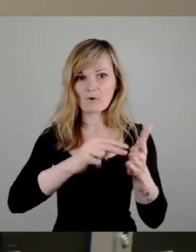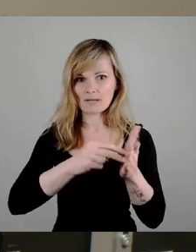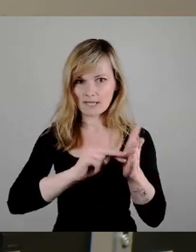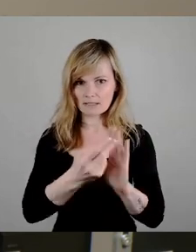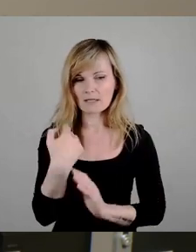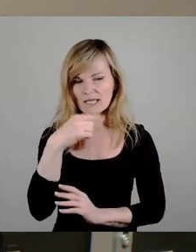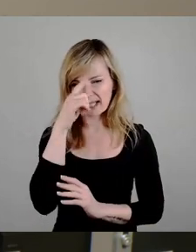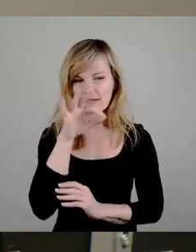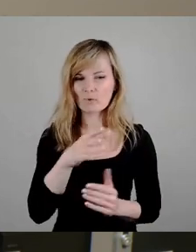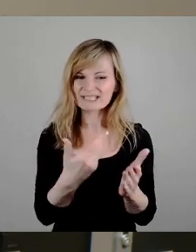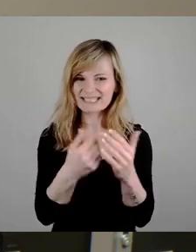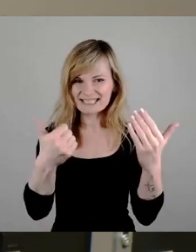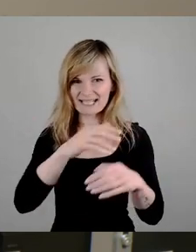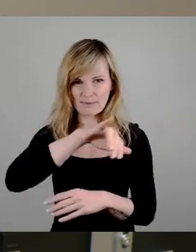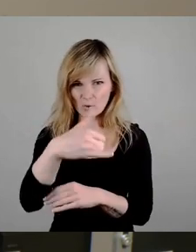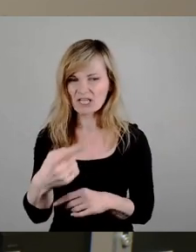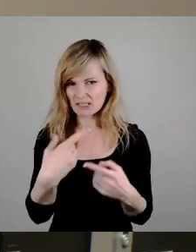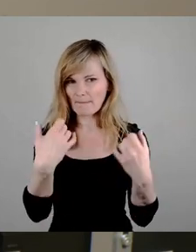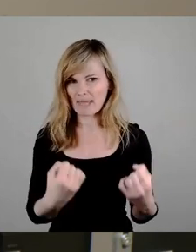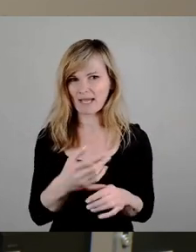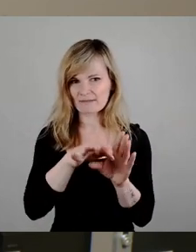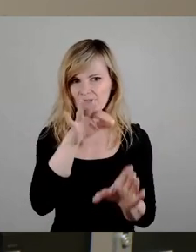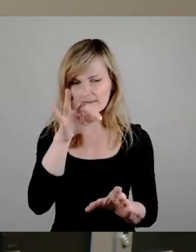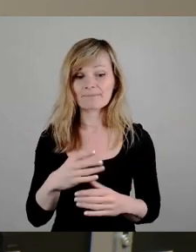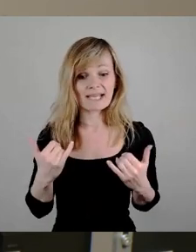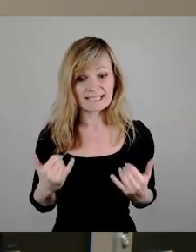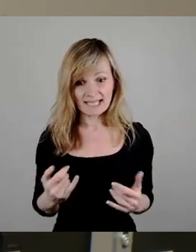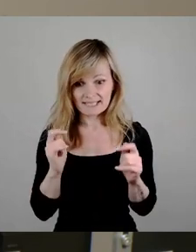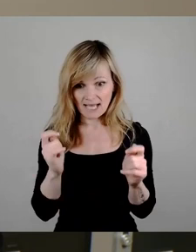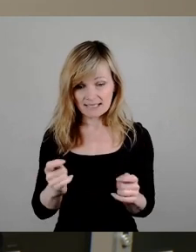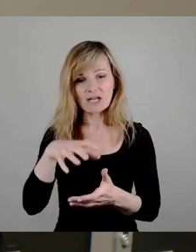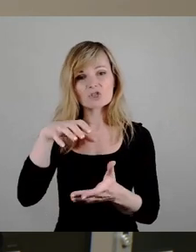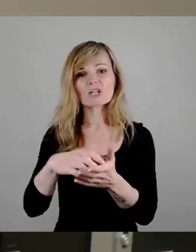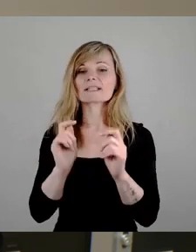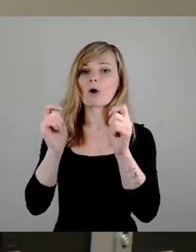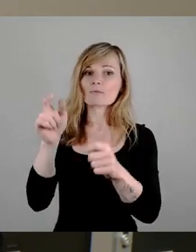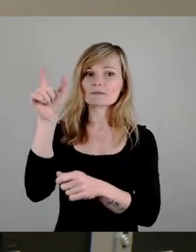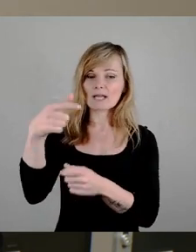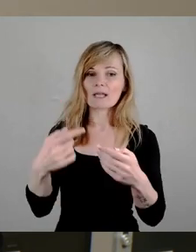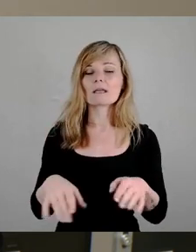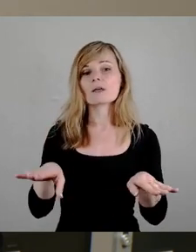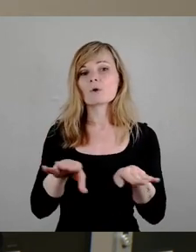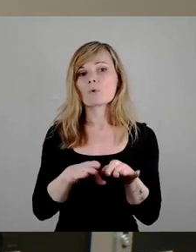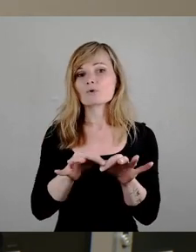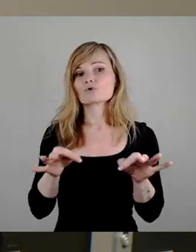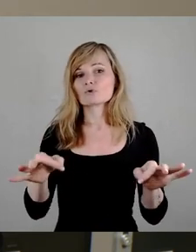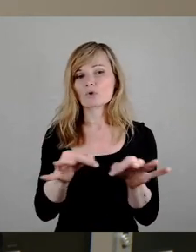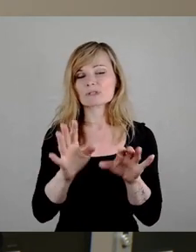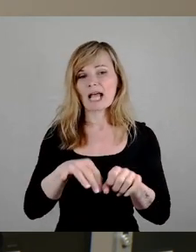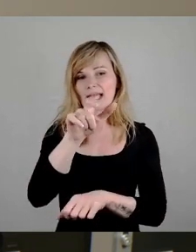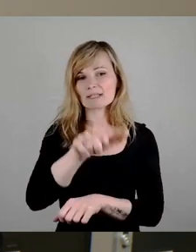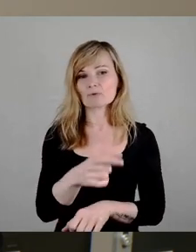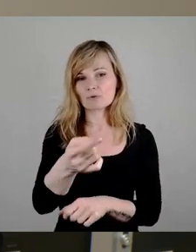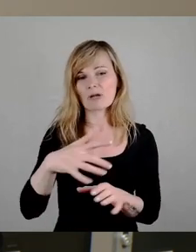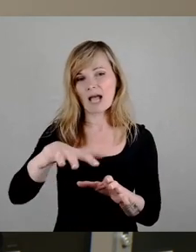diese Projekte finden werden. Mit diesem Antrag soll die Stadt jetzt beauftragt werden, den Grundstückseigentümern auf dem Areal des alten Leipziger